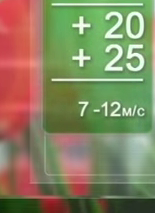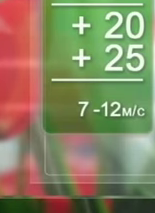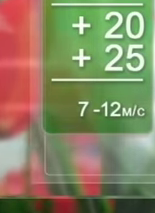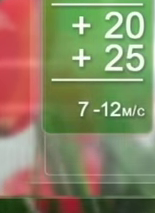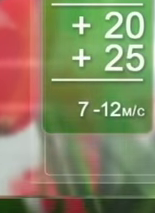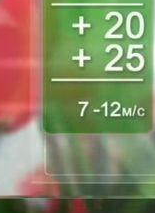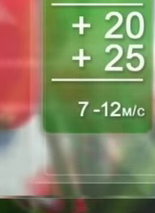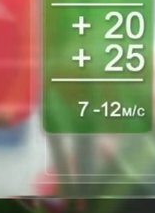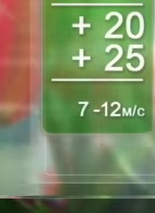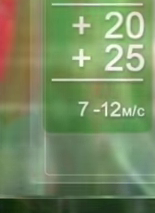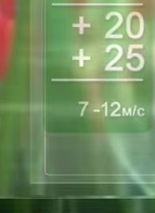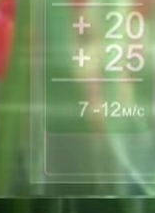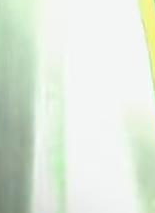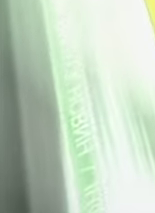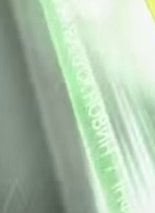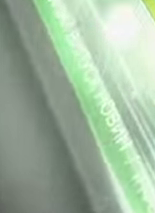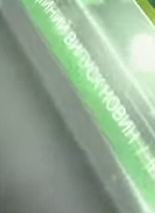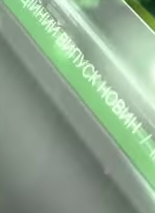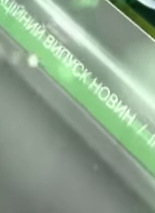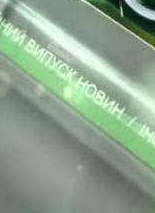градусів із позначкою «плюс».